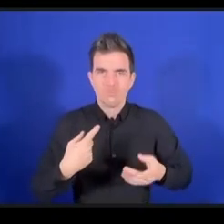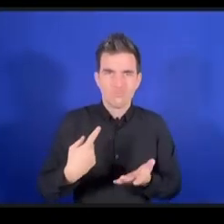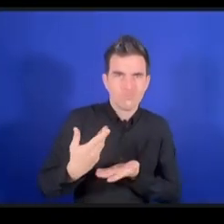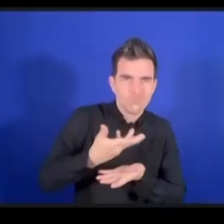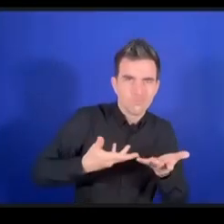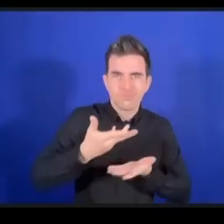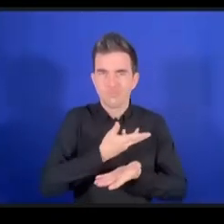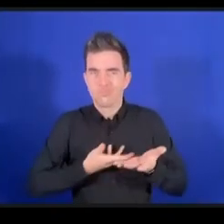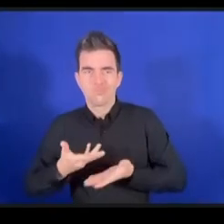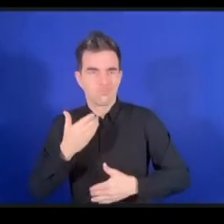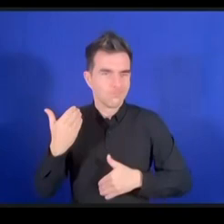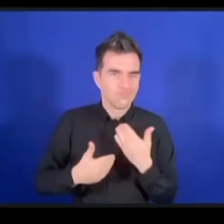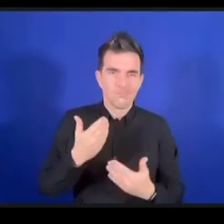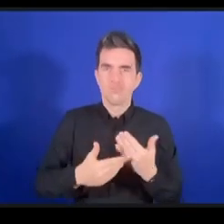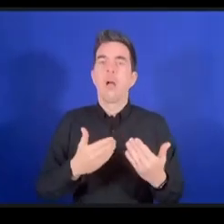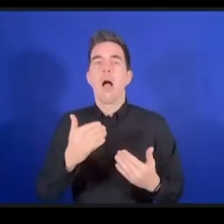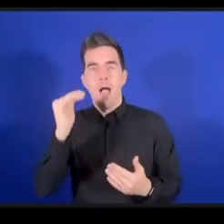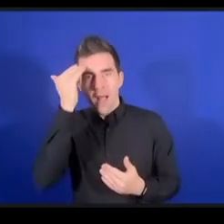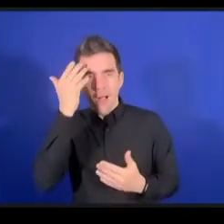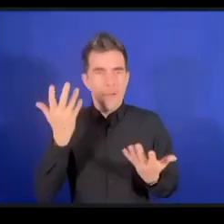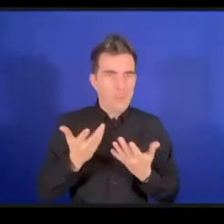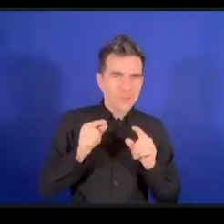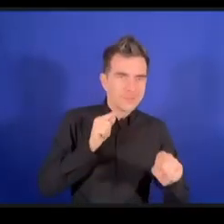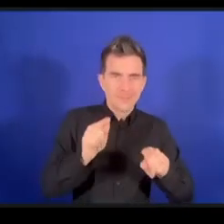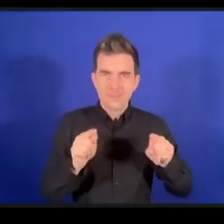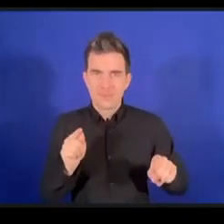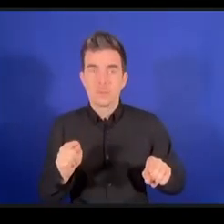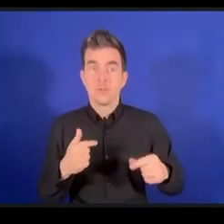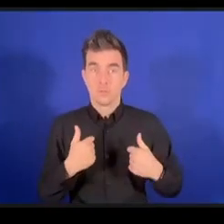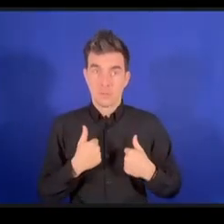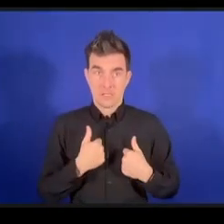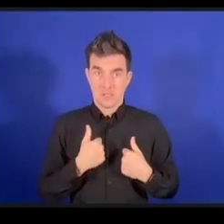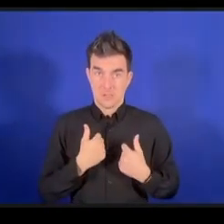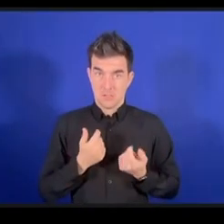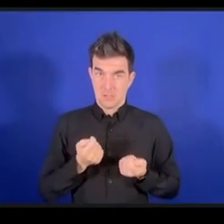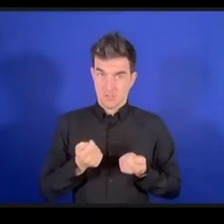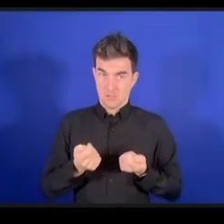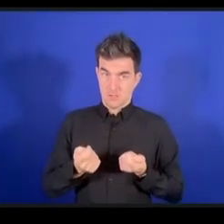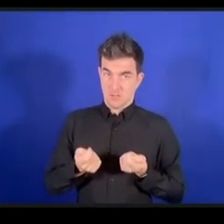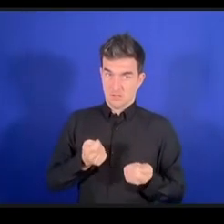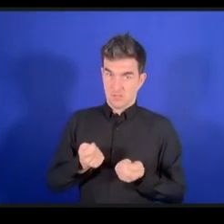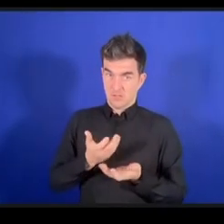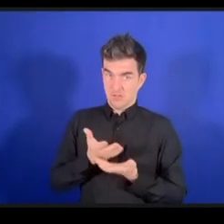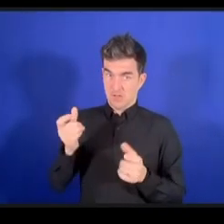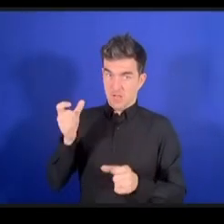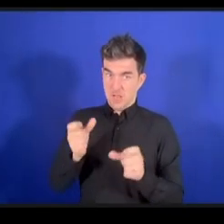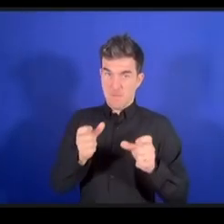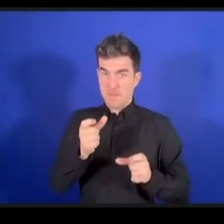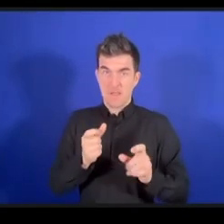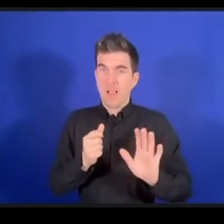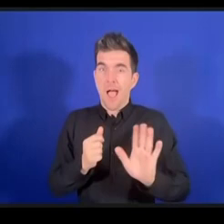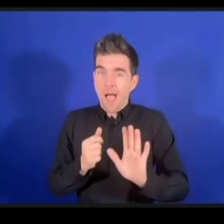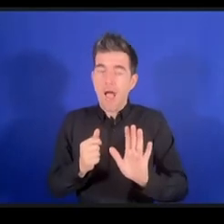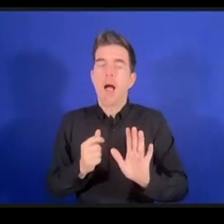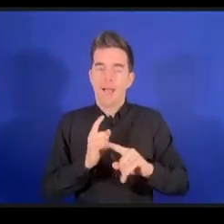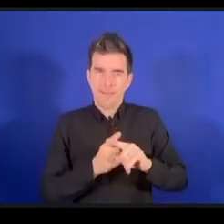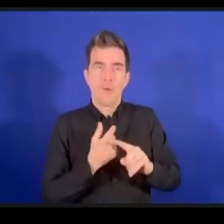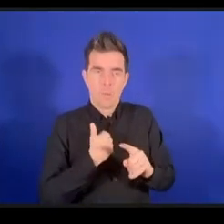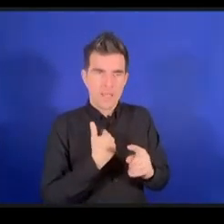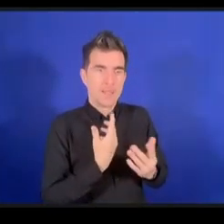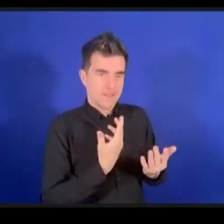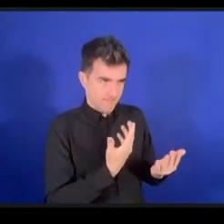أيضا دعما لأشخاص مؤقين محليين